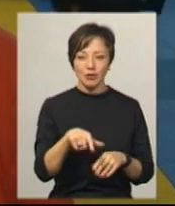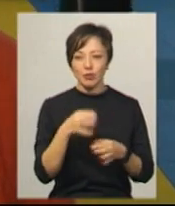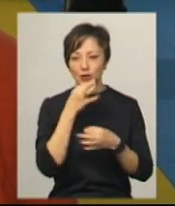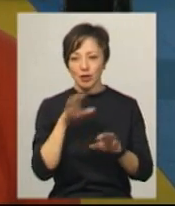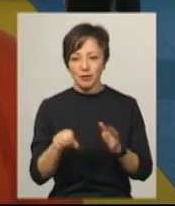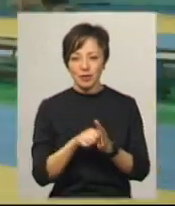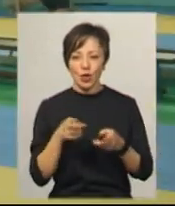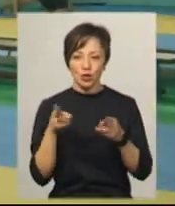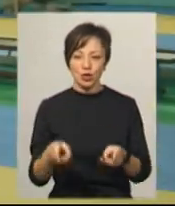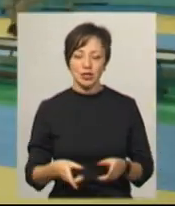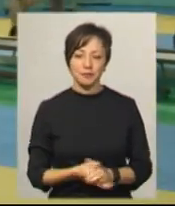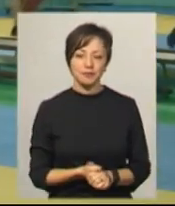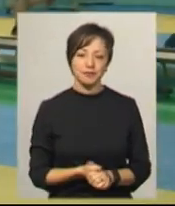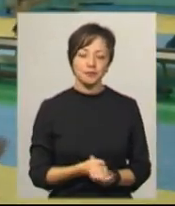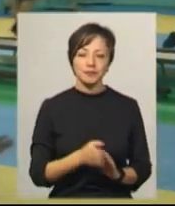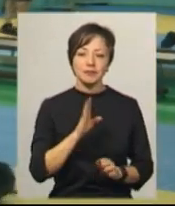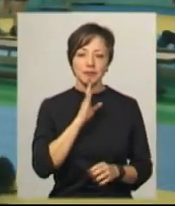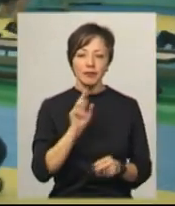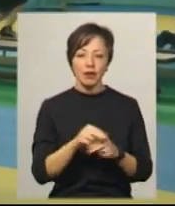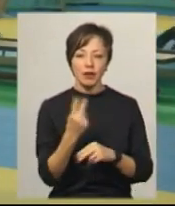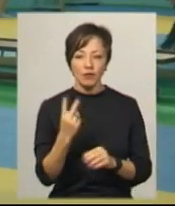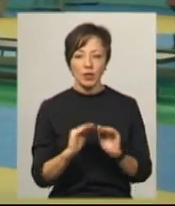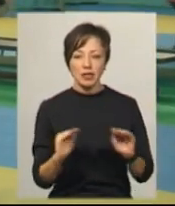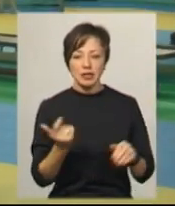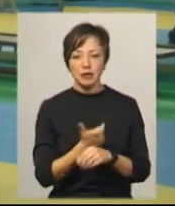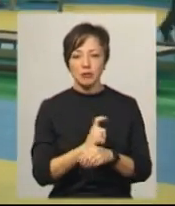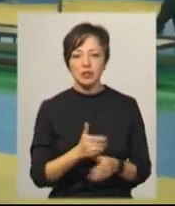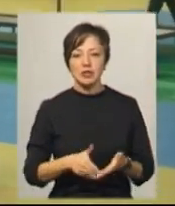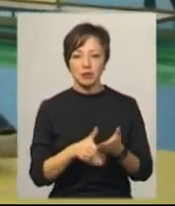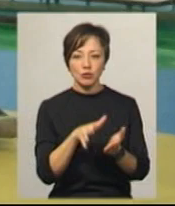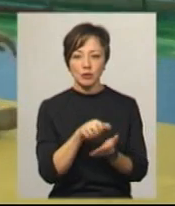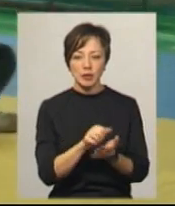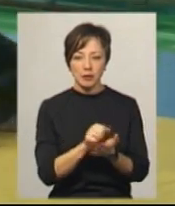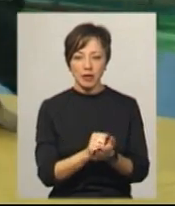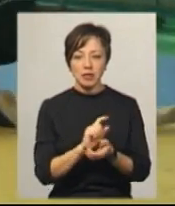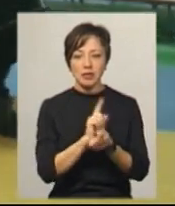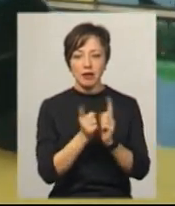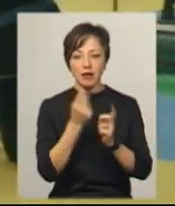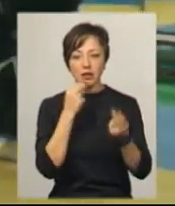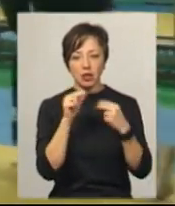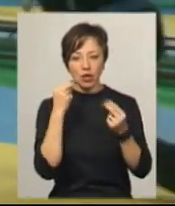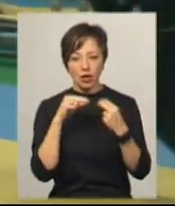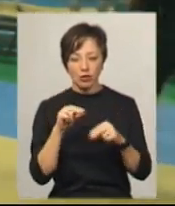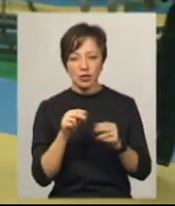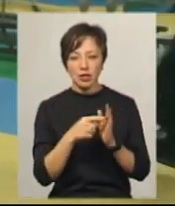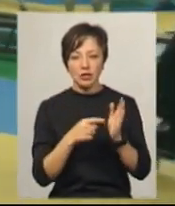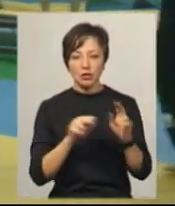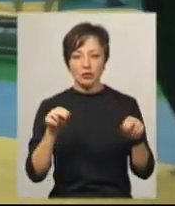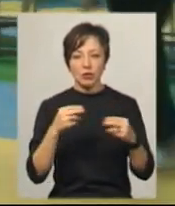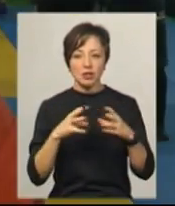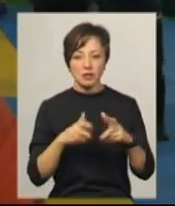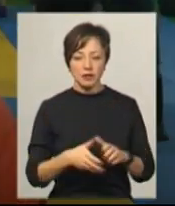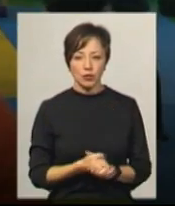злочинцем. Спортсменка виховує двох діток. Це і є найбільшою стремою, щоб займатися і ставати кращою, діються чемпіонка світу скобан